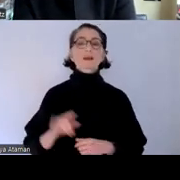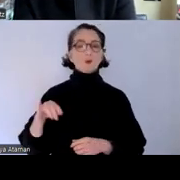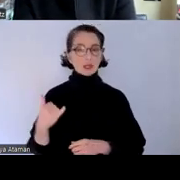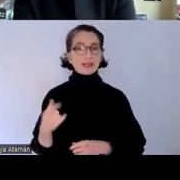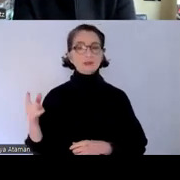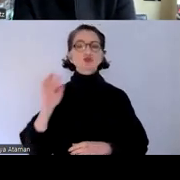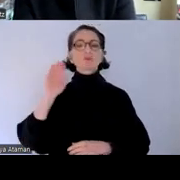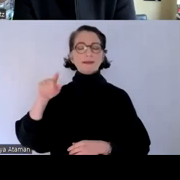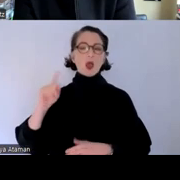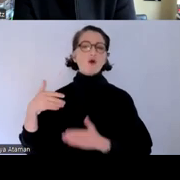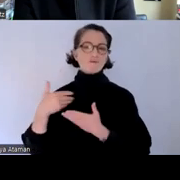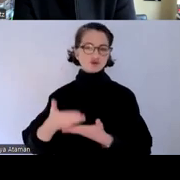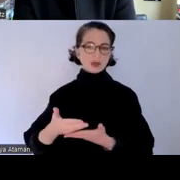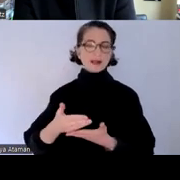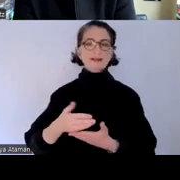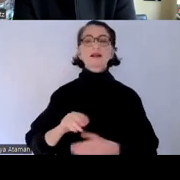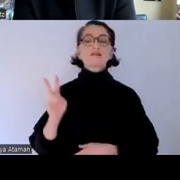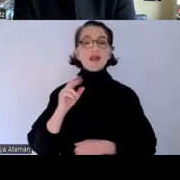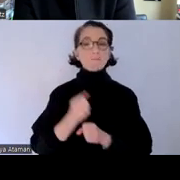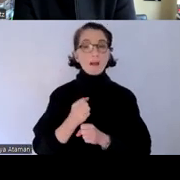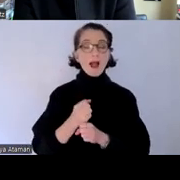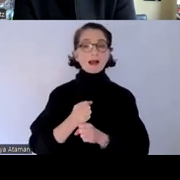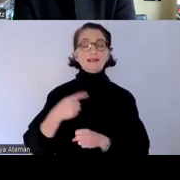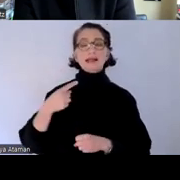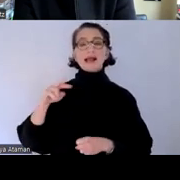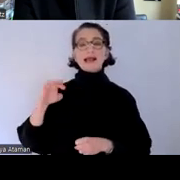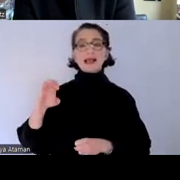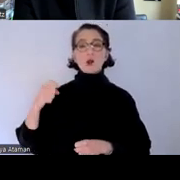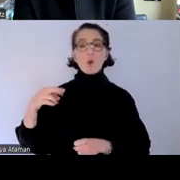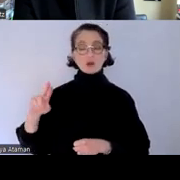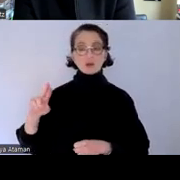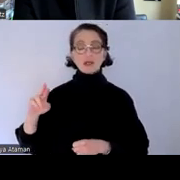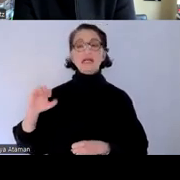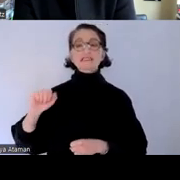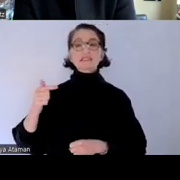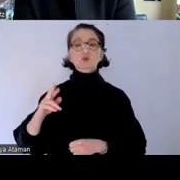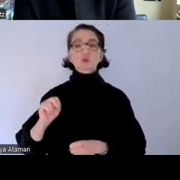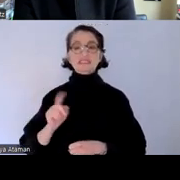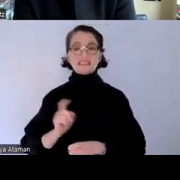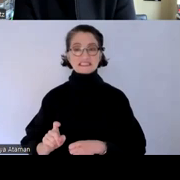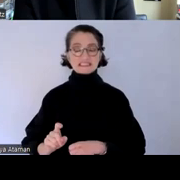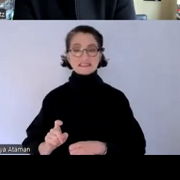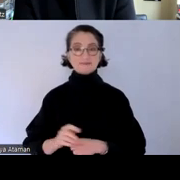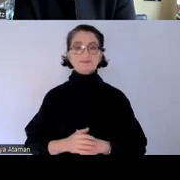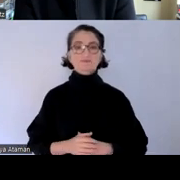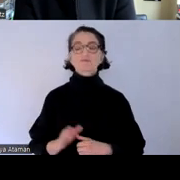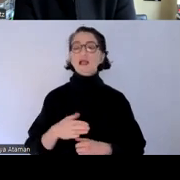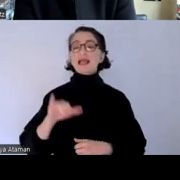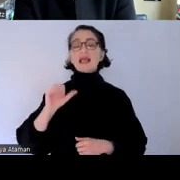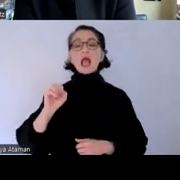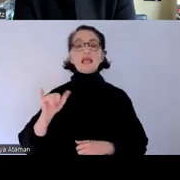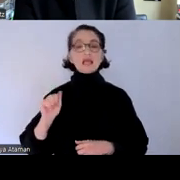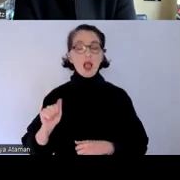werden von gräger strutz gräger strutz jechia mohammad und ich